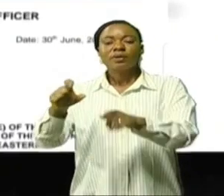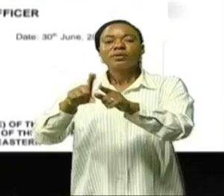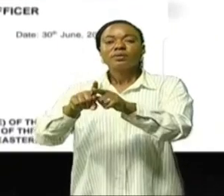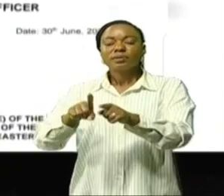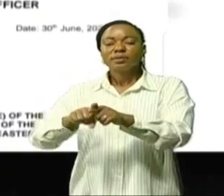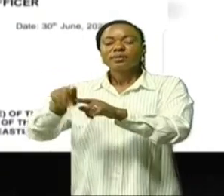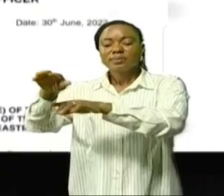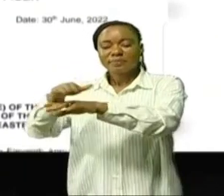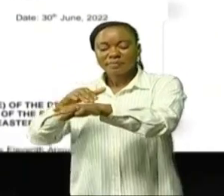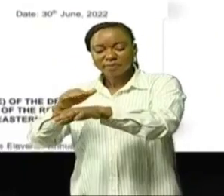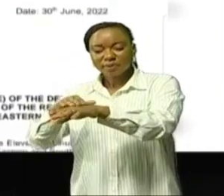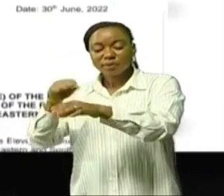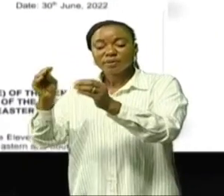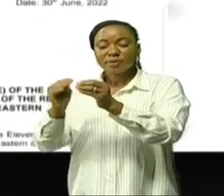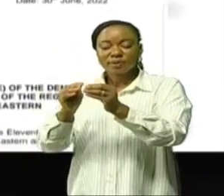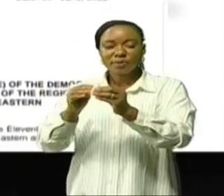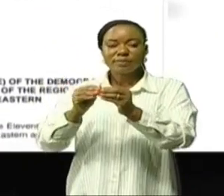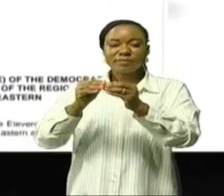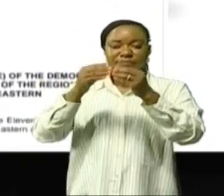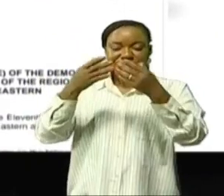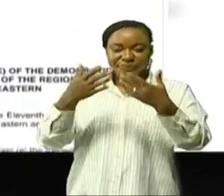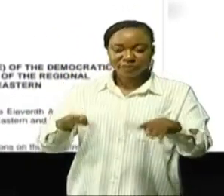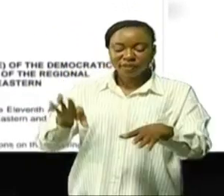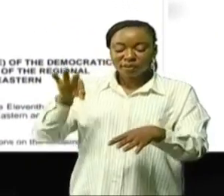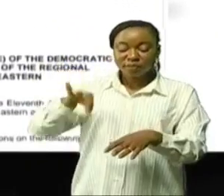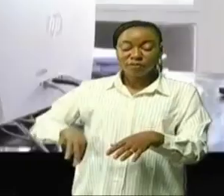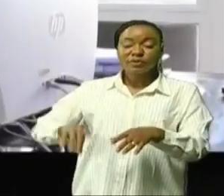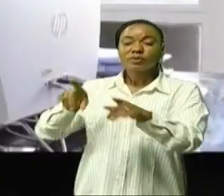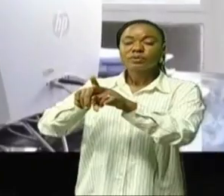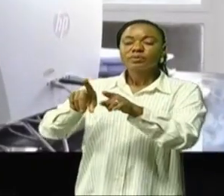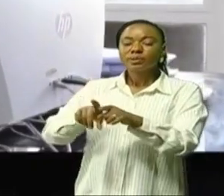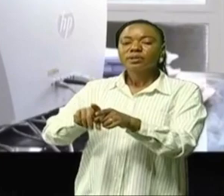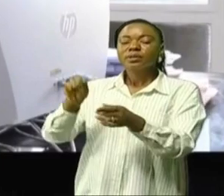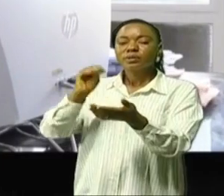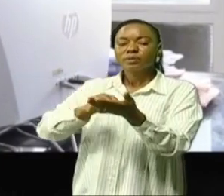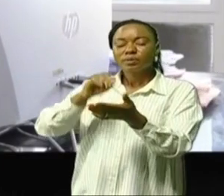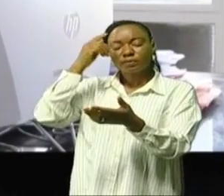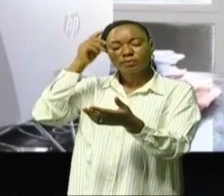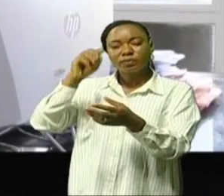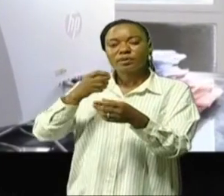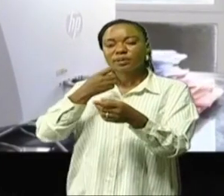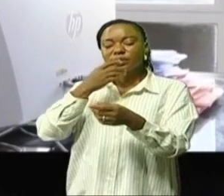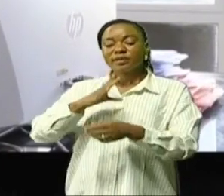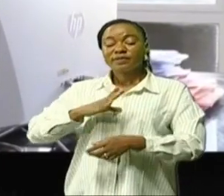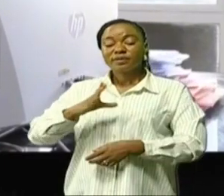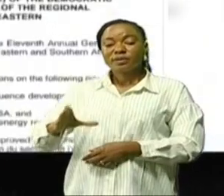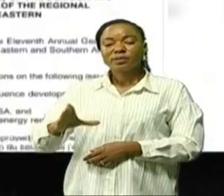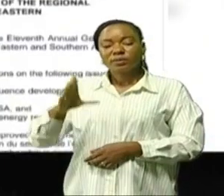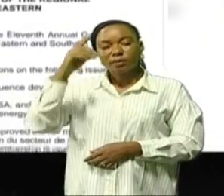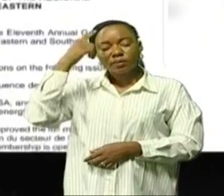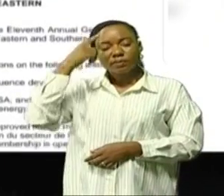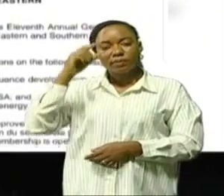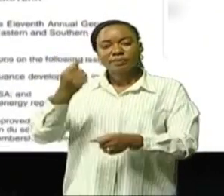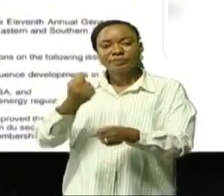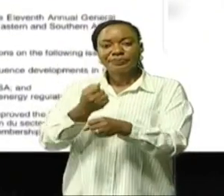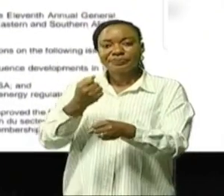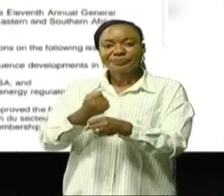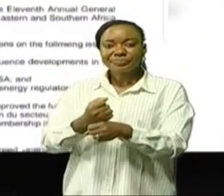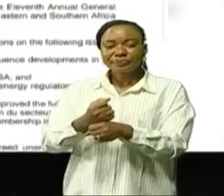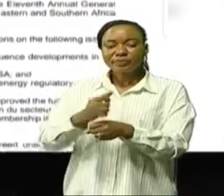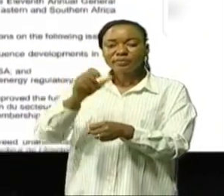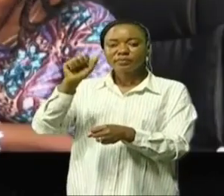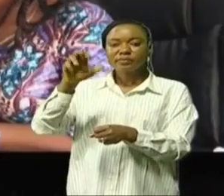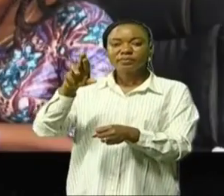objection à l'unanimité il a profité de l'occasion pour lui adresser ses félicitations du fait que l'ARE